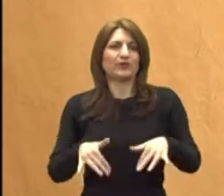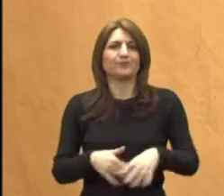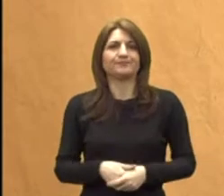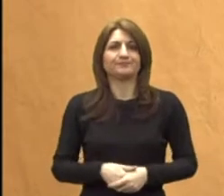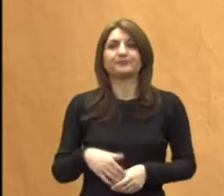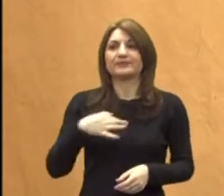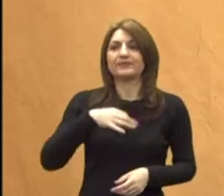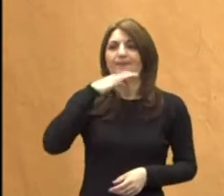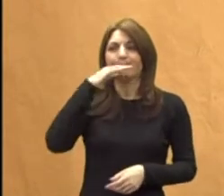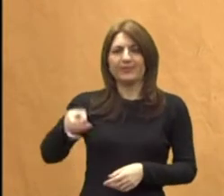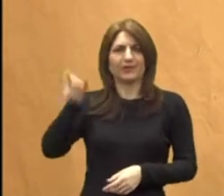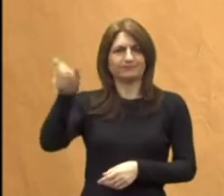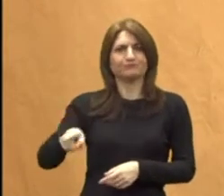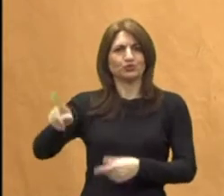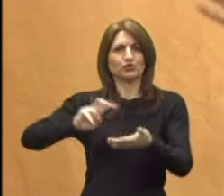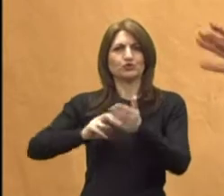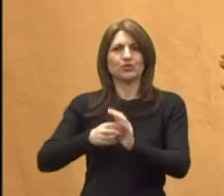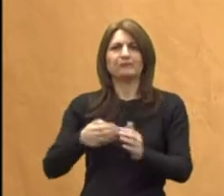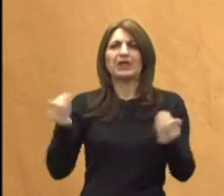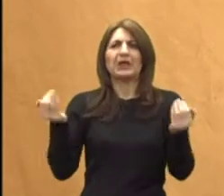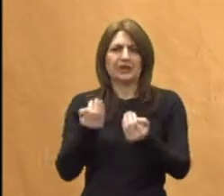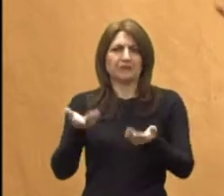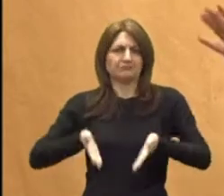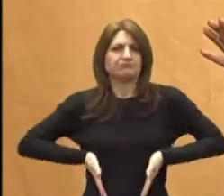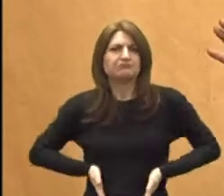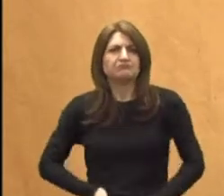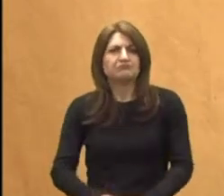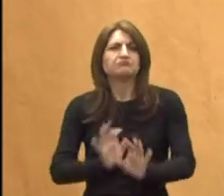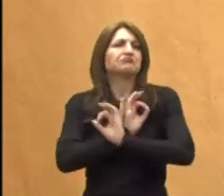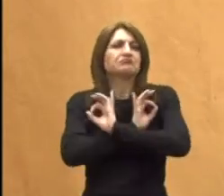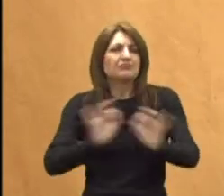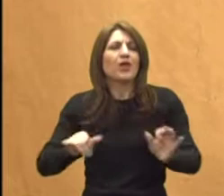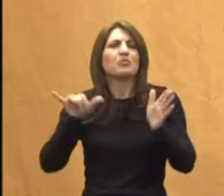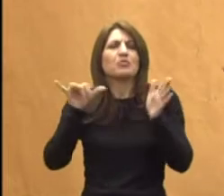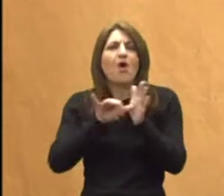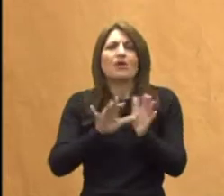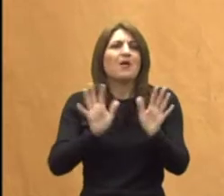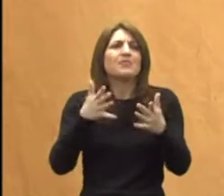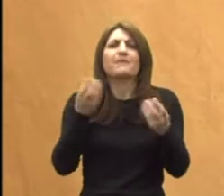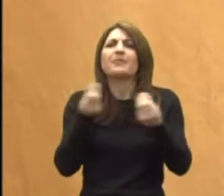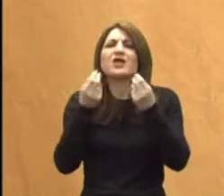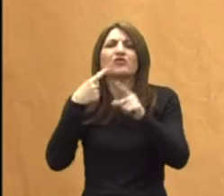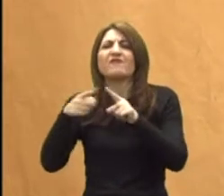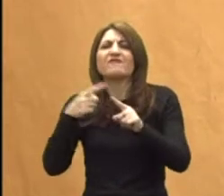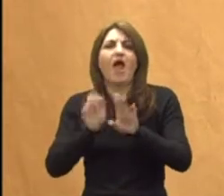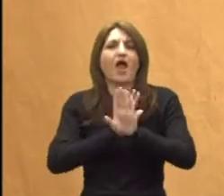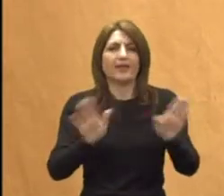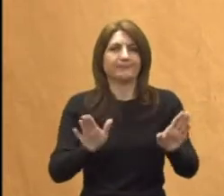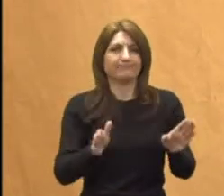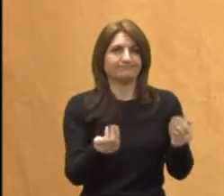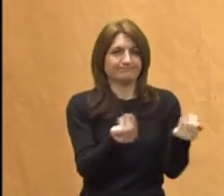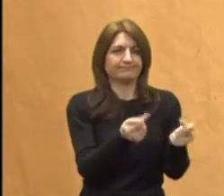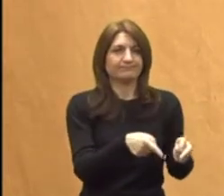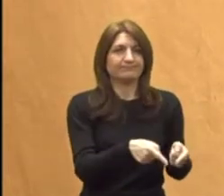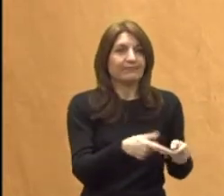Ajmo uzeti djecu koja se rode sasvim normalno, bez ikakvih nedostataka ili bilo čega. I ako im se